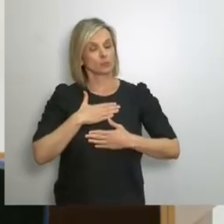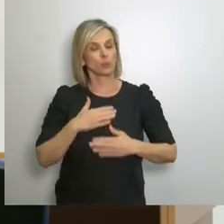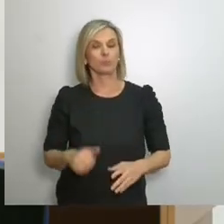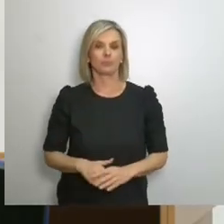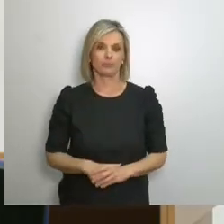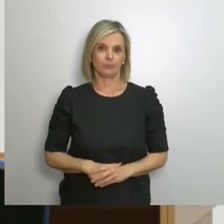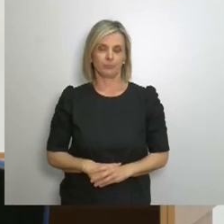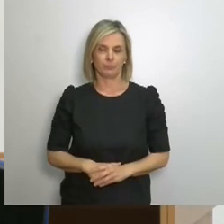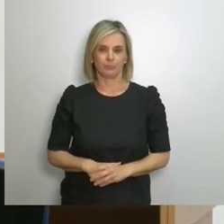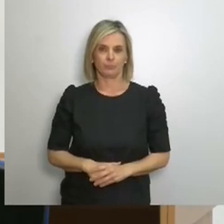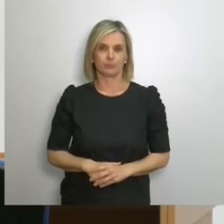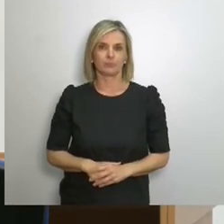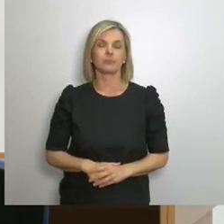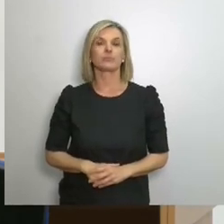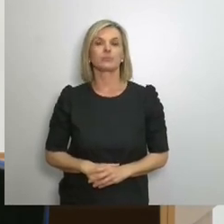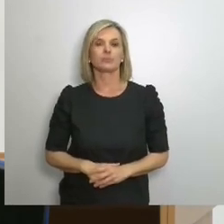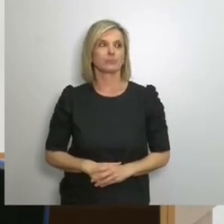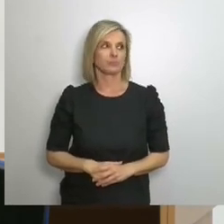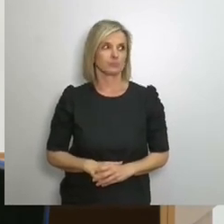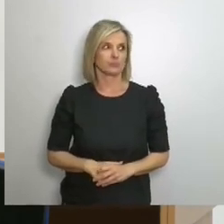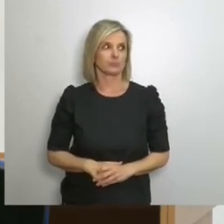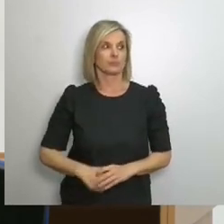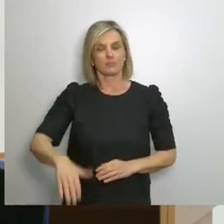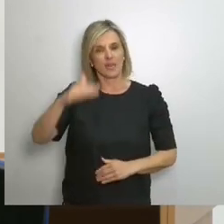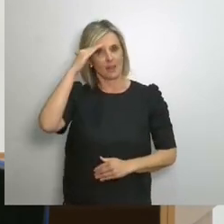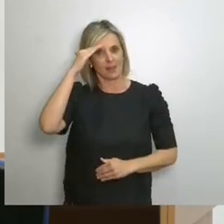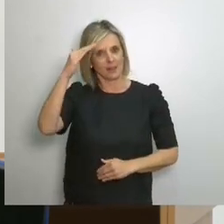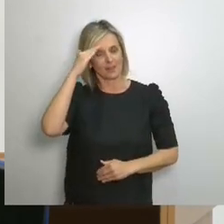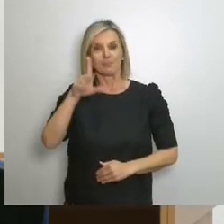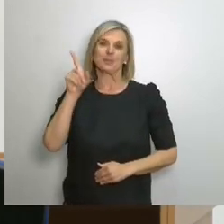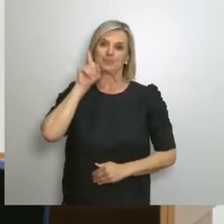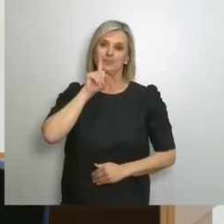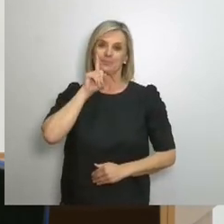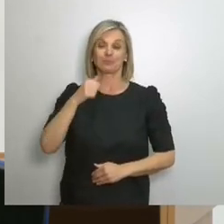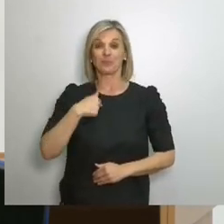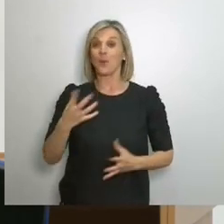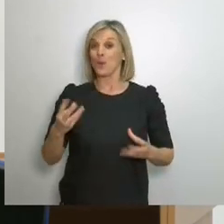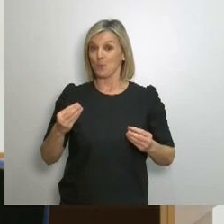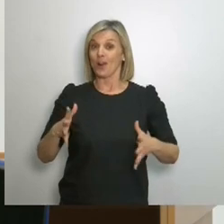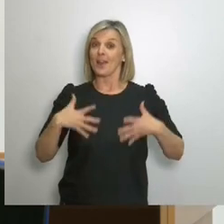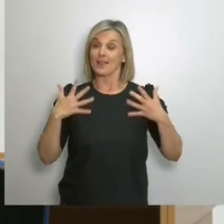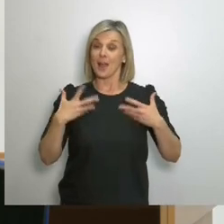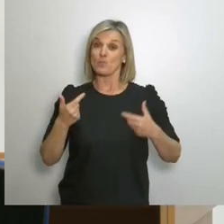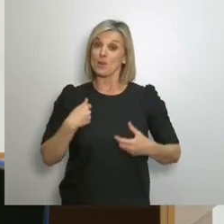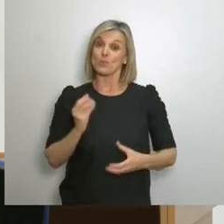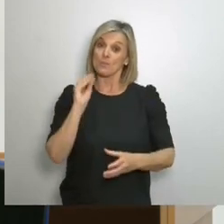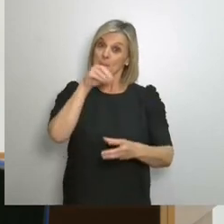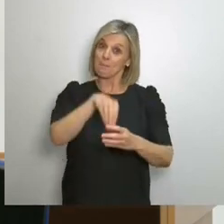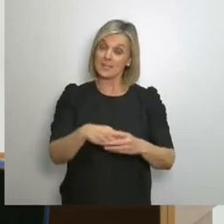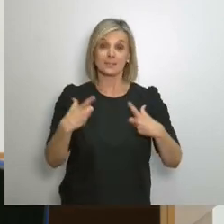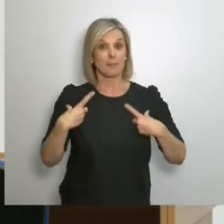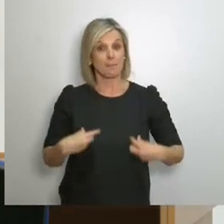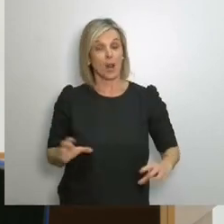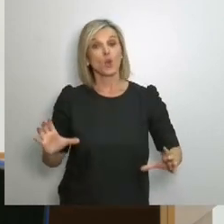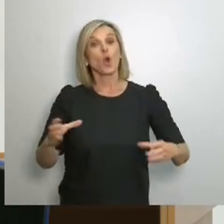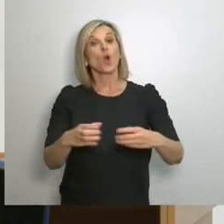Έχεις το λόγο Καλησπέρα και από μένα Είμαι πολύ χαρούμενη που ανήκω σε αυτή την ομάδα αρχικά να πω